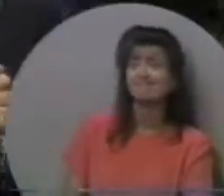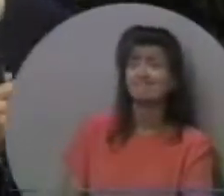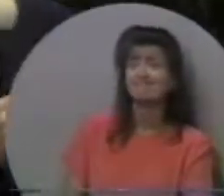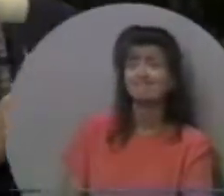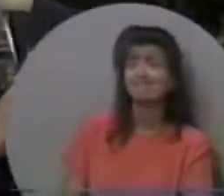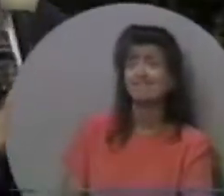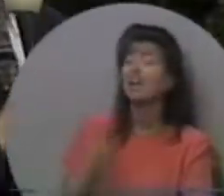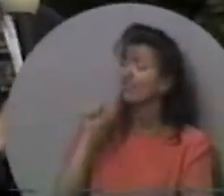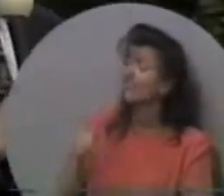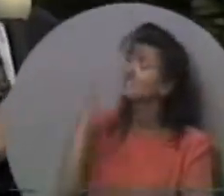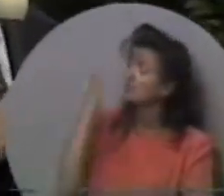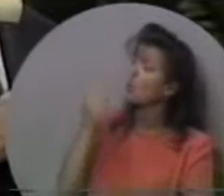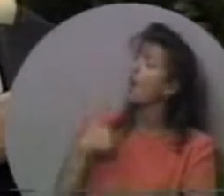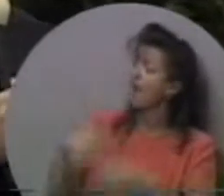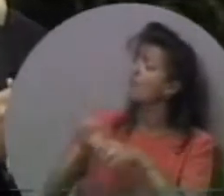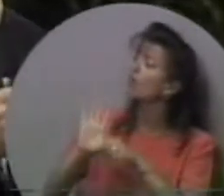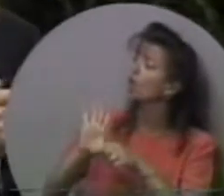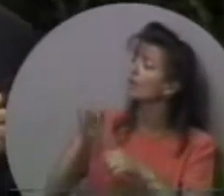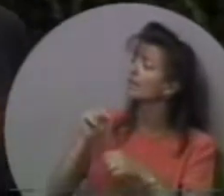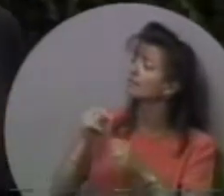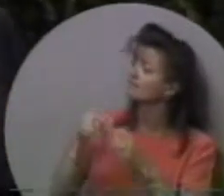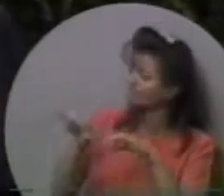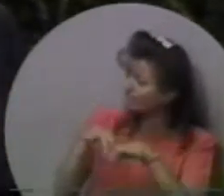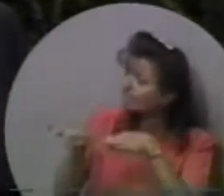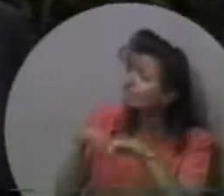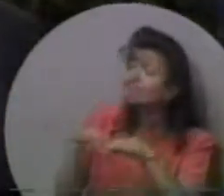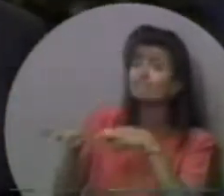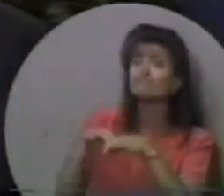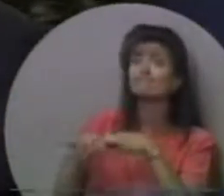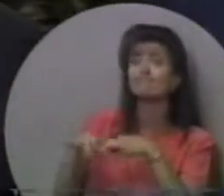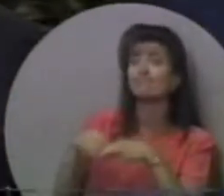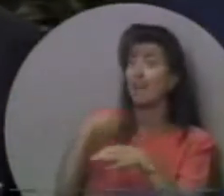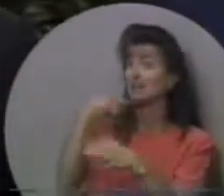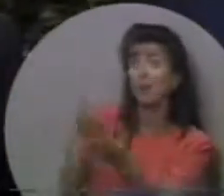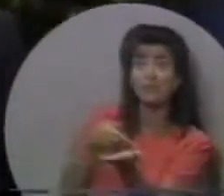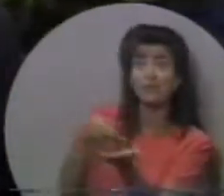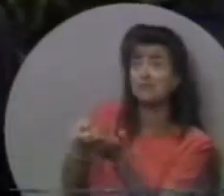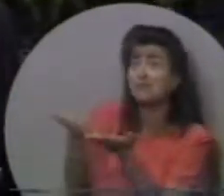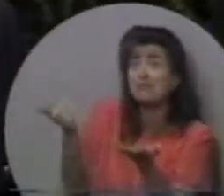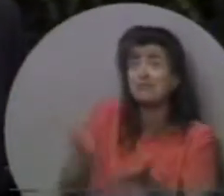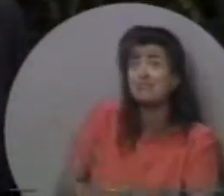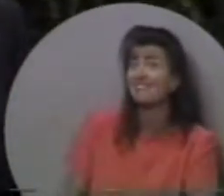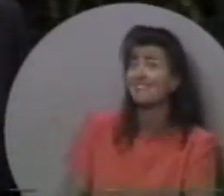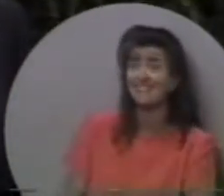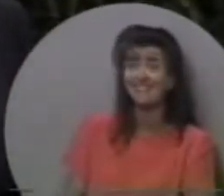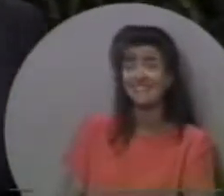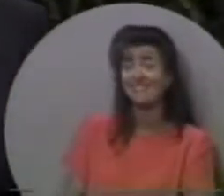сказав, ось чому я порушив правду. І сказав йому правду.